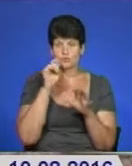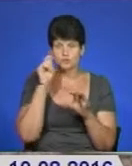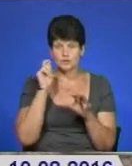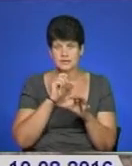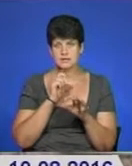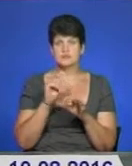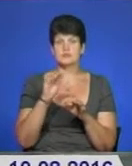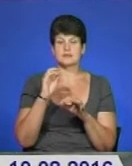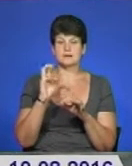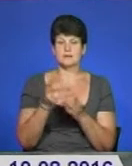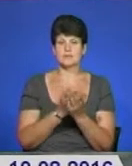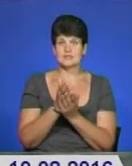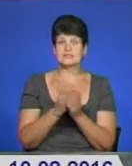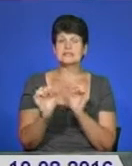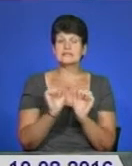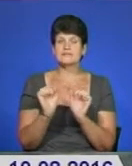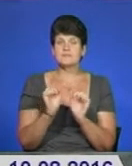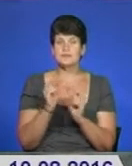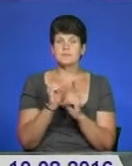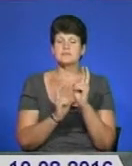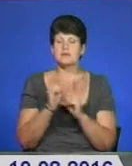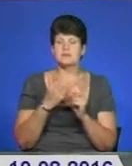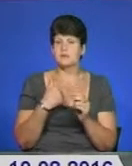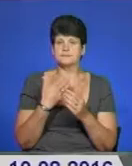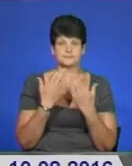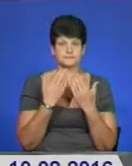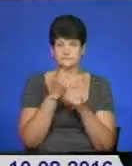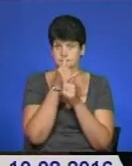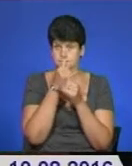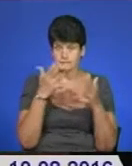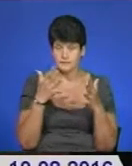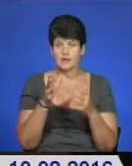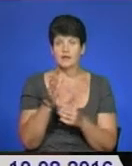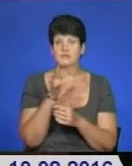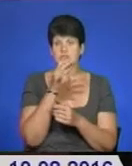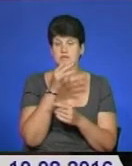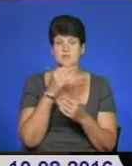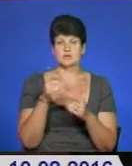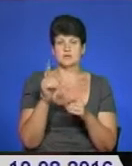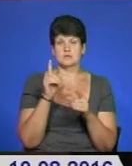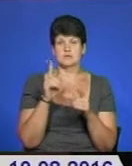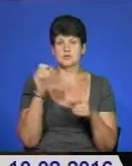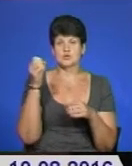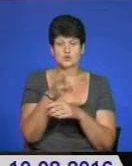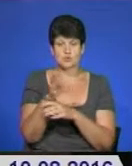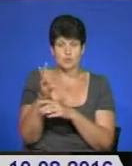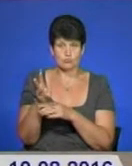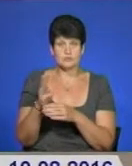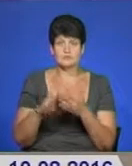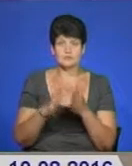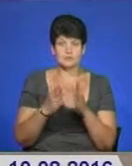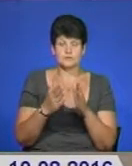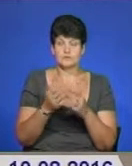-комунальні послуги. І з керівництвом підприємства нам поспілкуватись не вдалося, оскільки на час зйомок нікого, хто міг прояснити ситуацію, не виявилось.